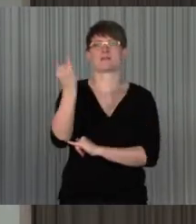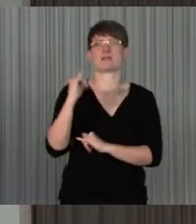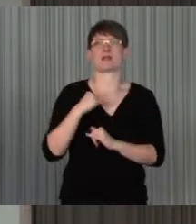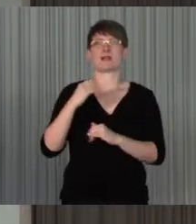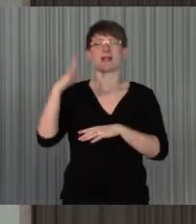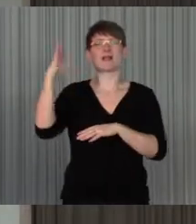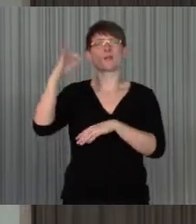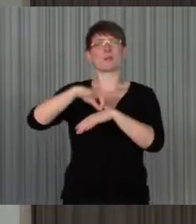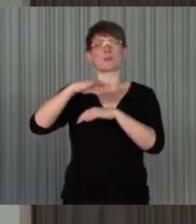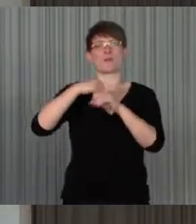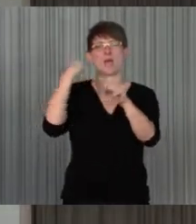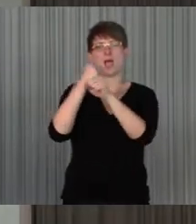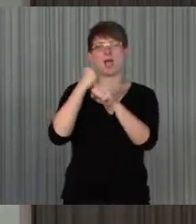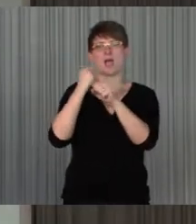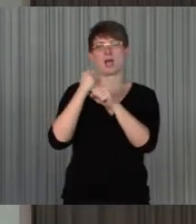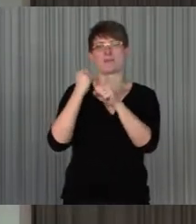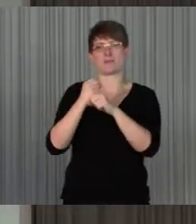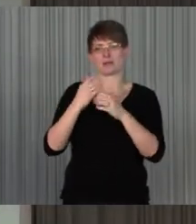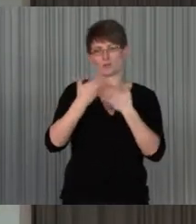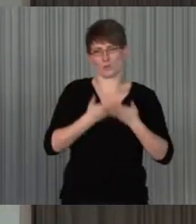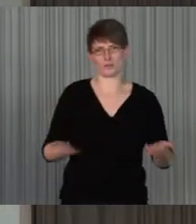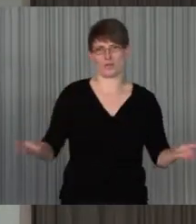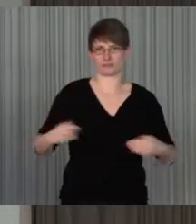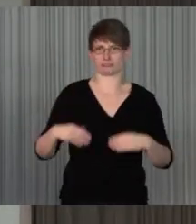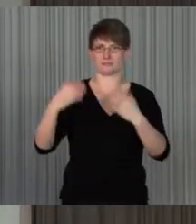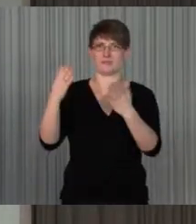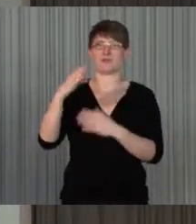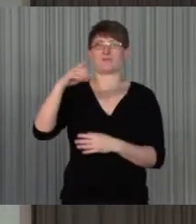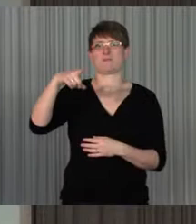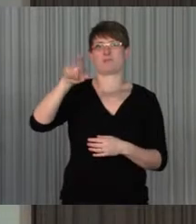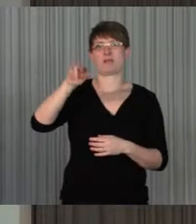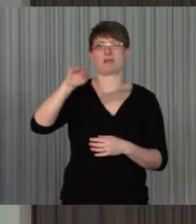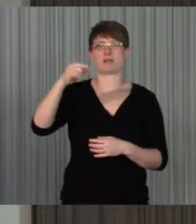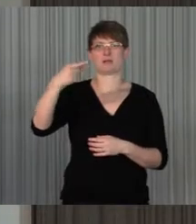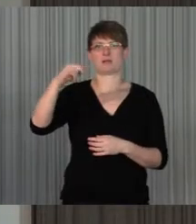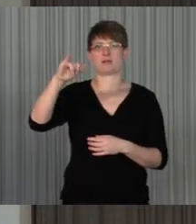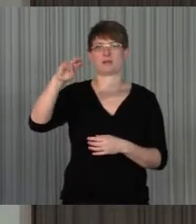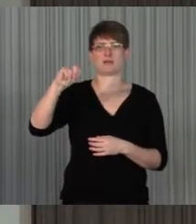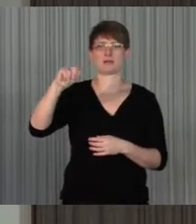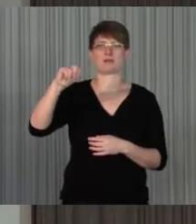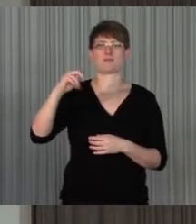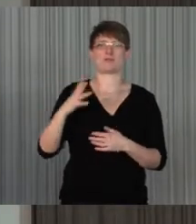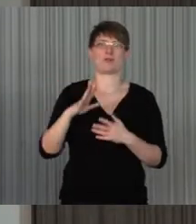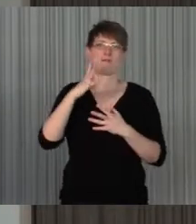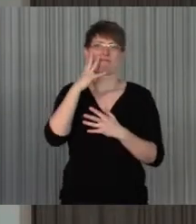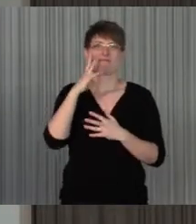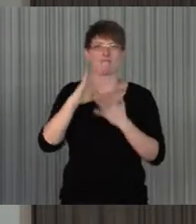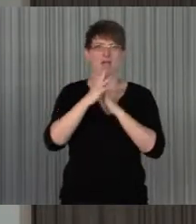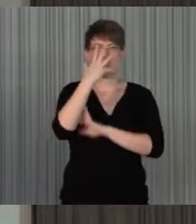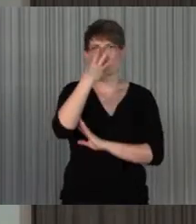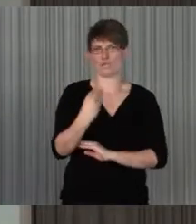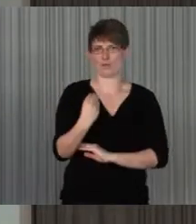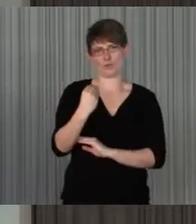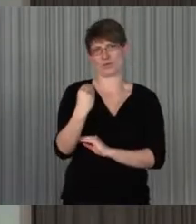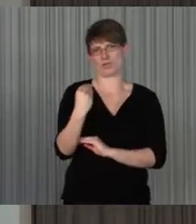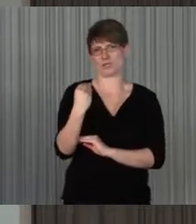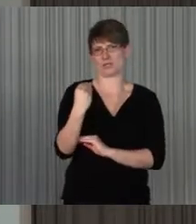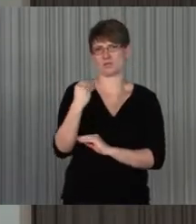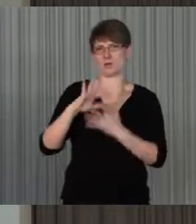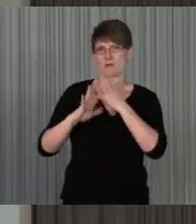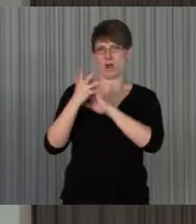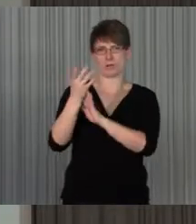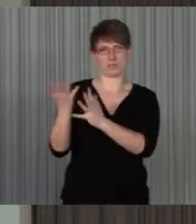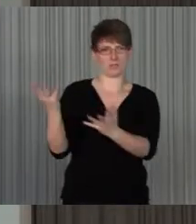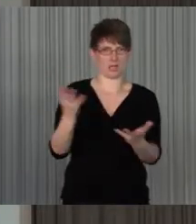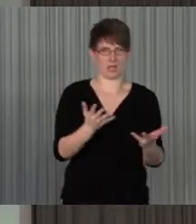an der Fakultät entstanden, das ist ein Plug-in für Firefox, für Browser, damit kann man sozusagen